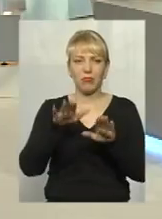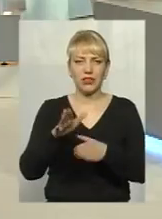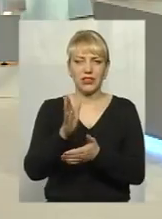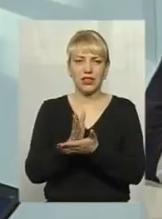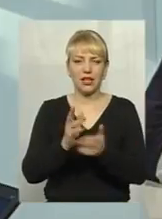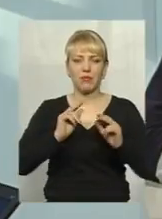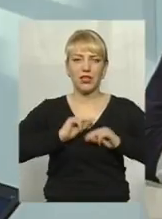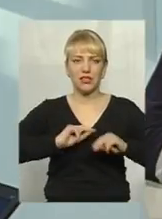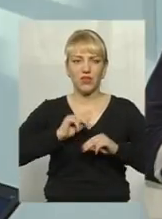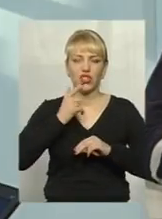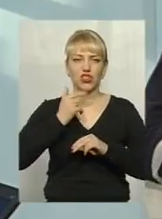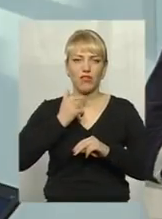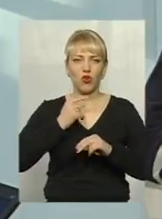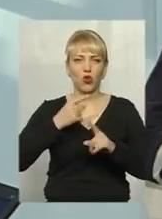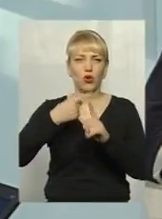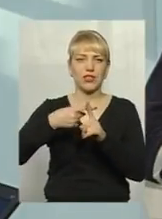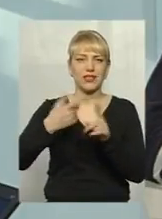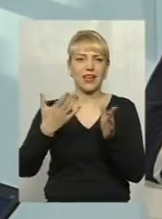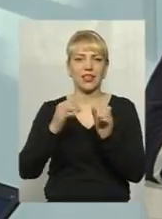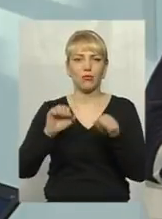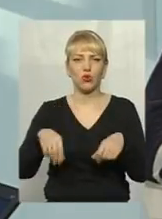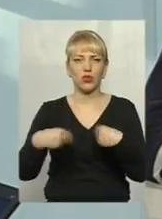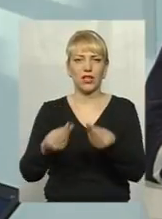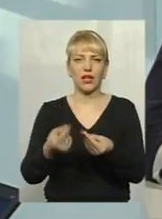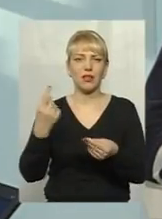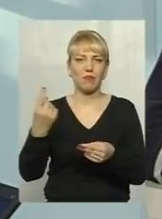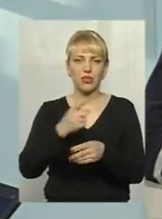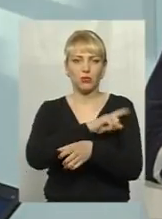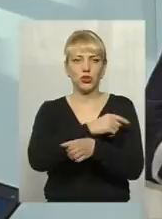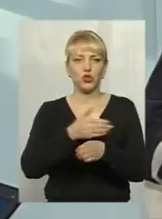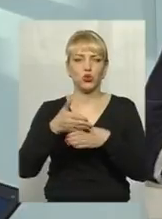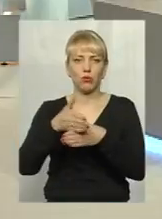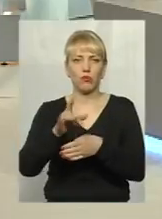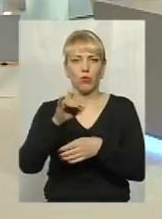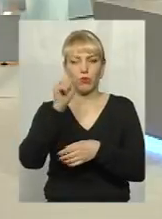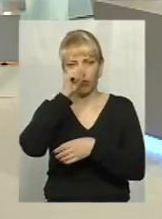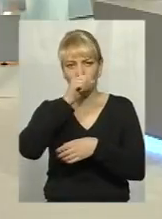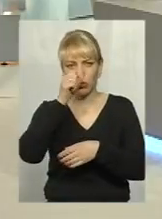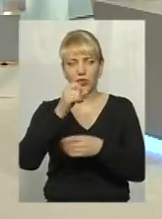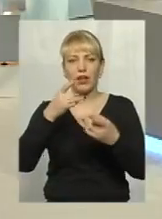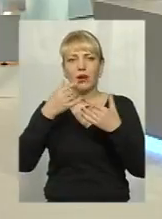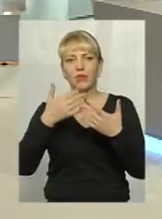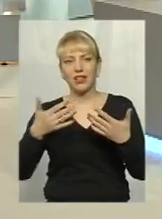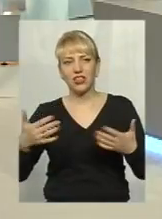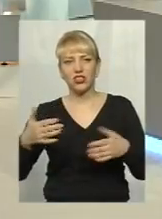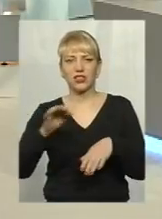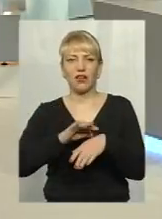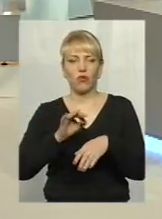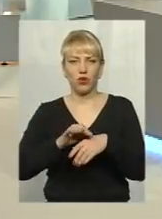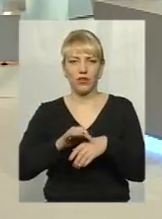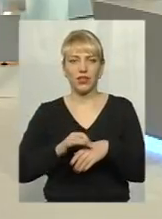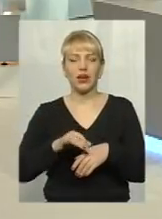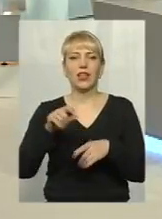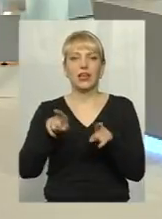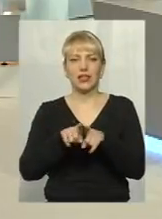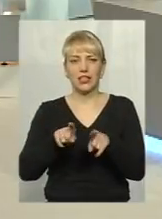працівники Червоного Хреста, які можуть надати першу медичну допомогу при обмороженнях, при інших захворюваннях. І